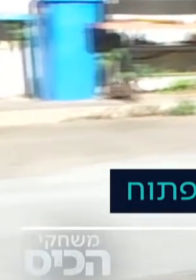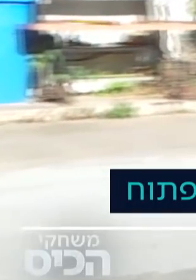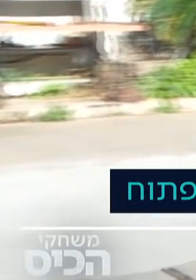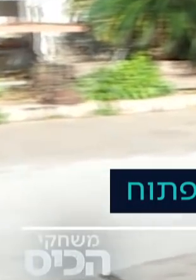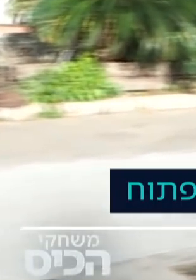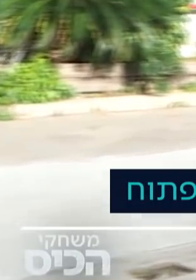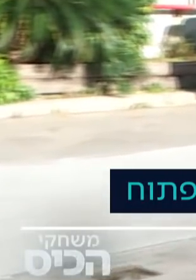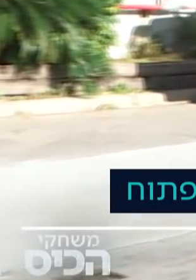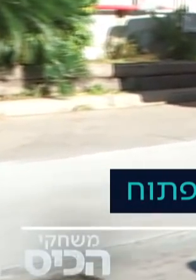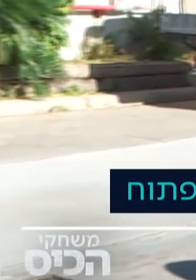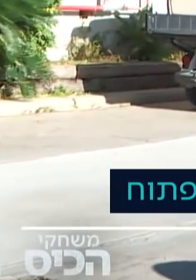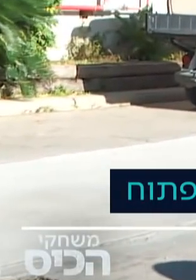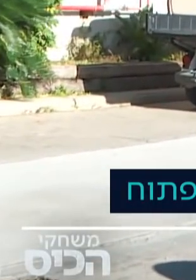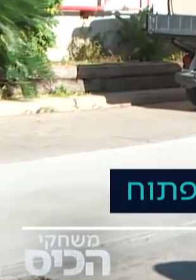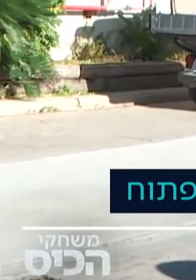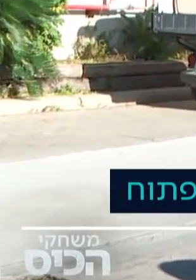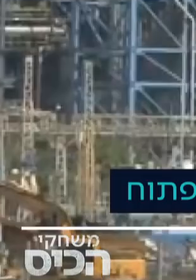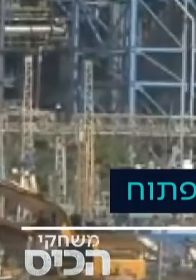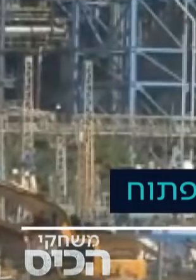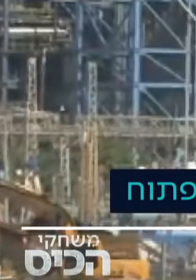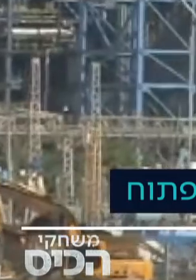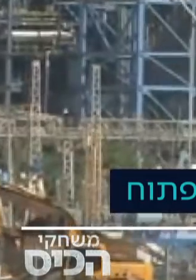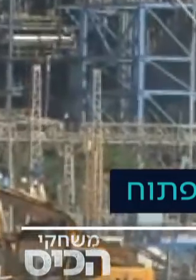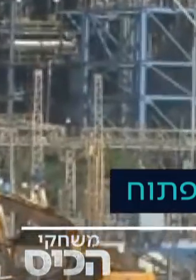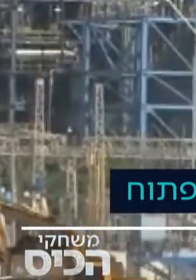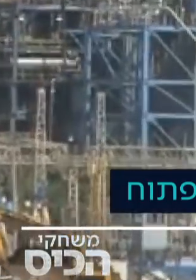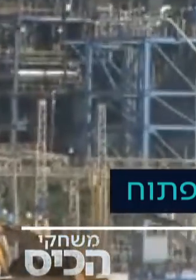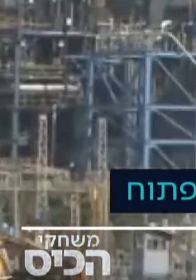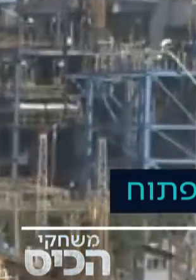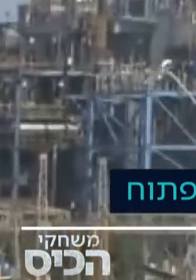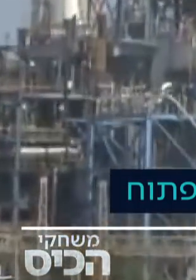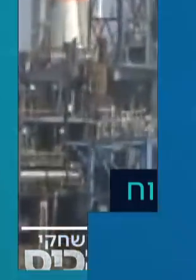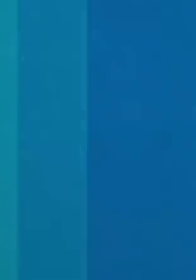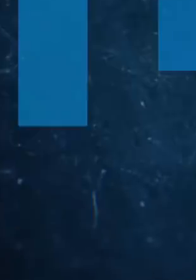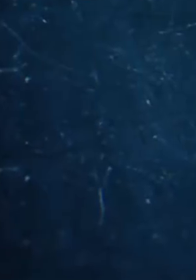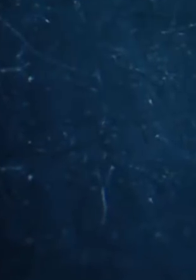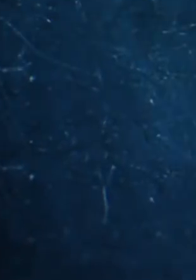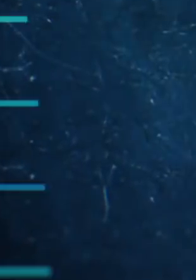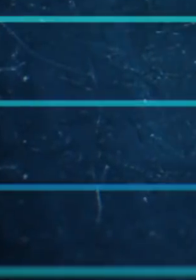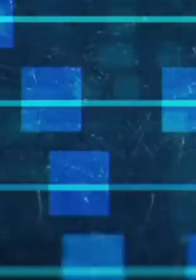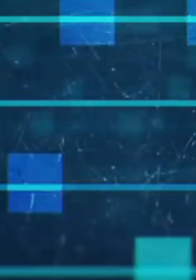המלצה להקים גוף לאומי לטיפול בחומרים מסוכנים ומאז לא קרה דבר